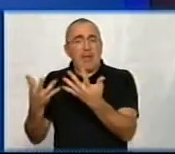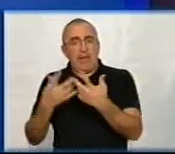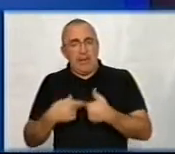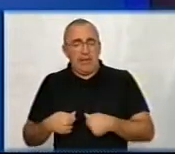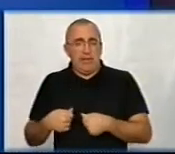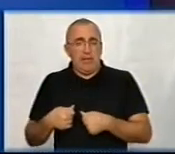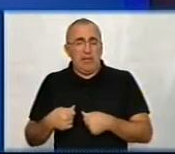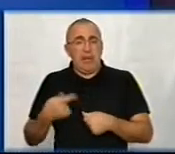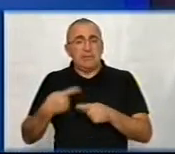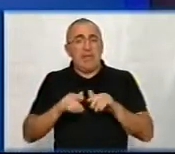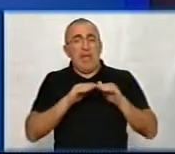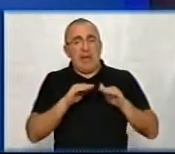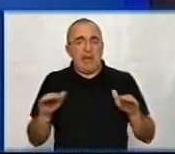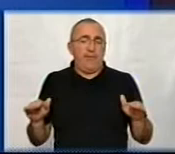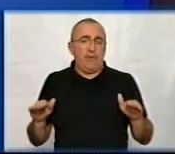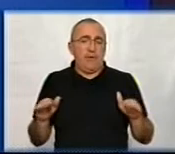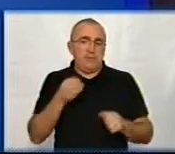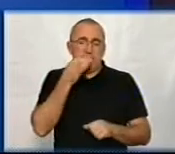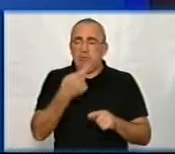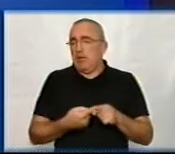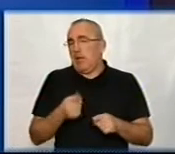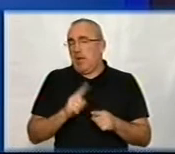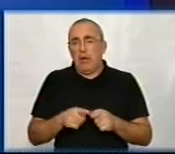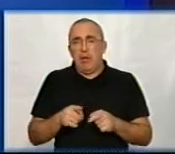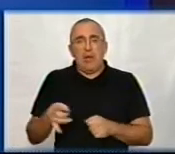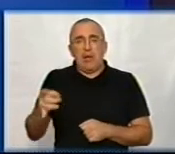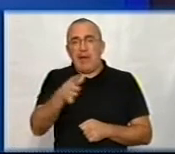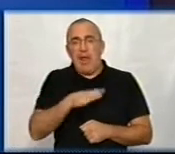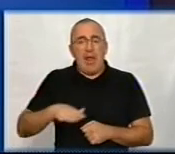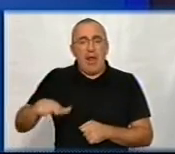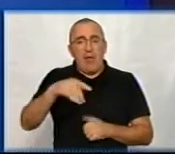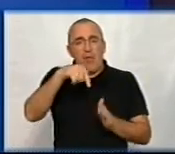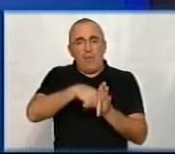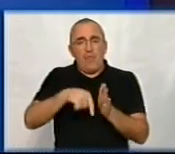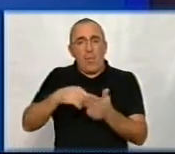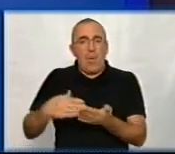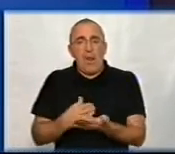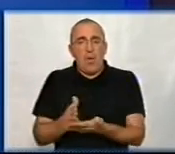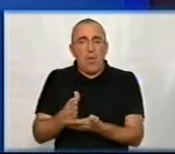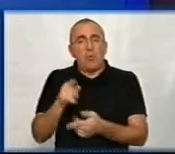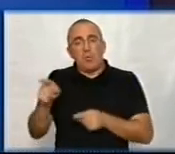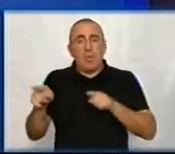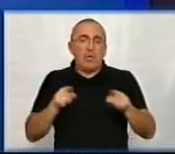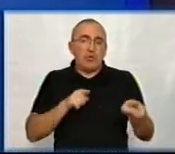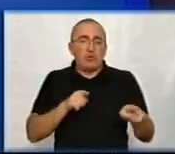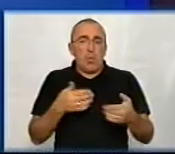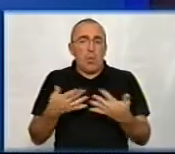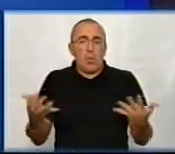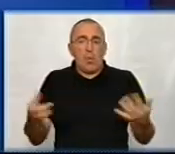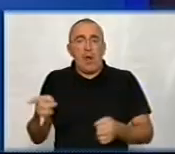-друге, це рівень, скажімо так, регіоналізації, внутрішньої географії того чи іншого